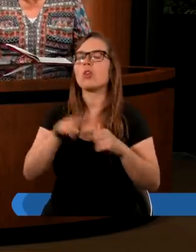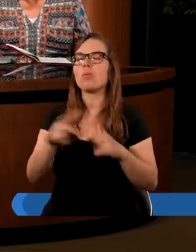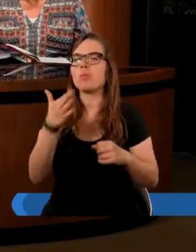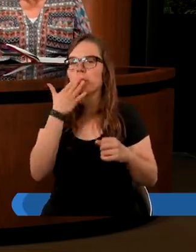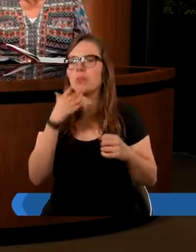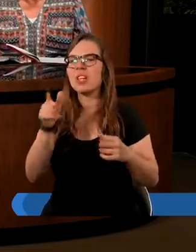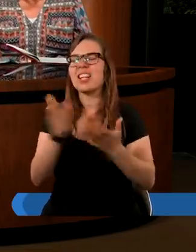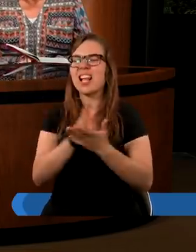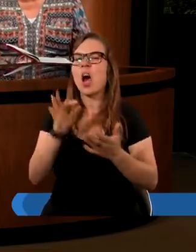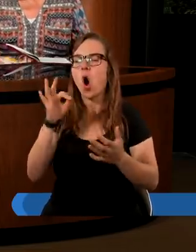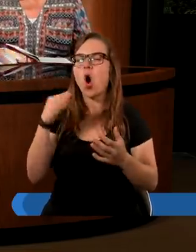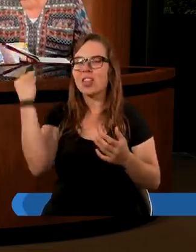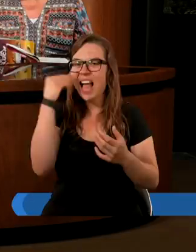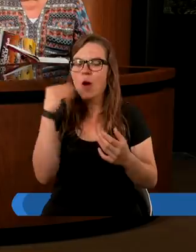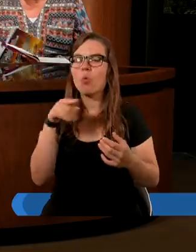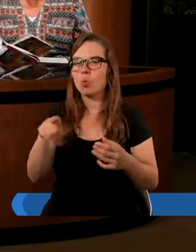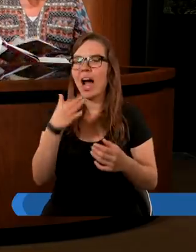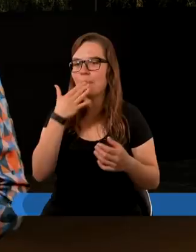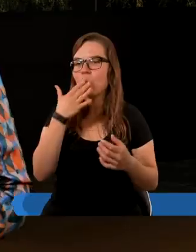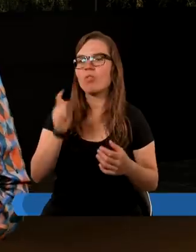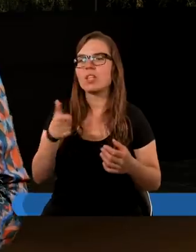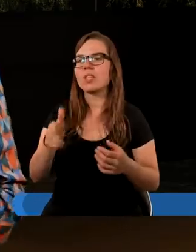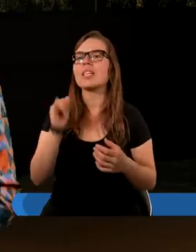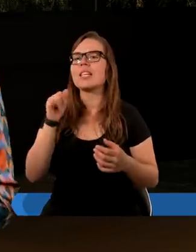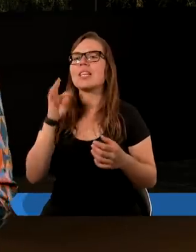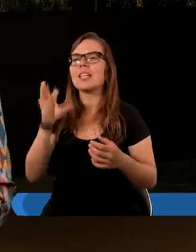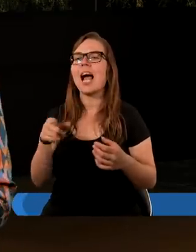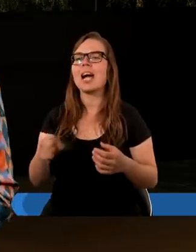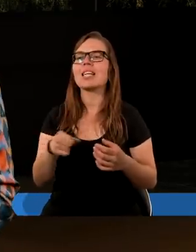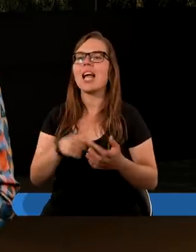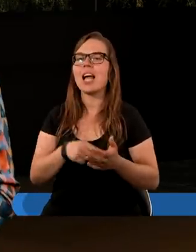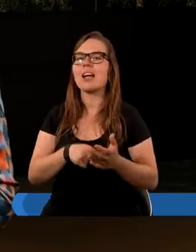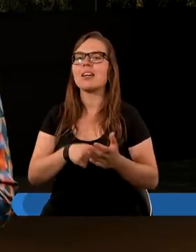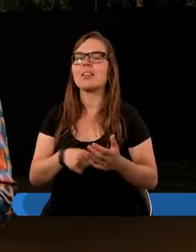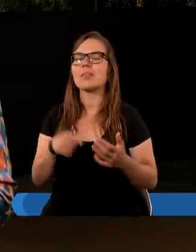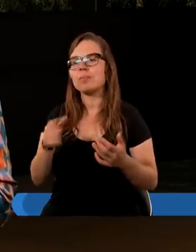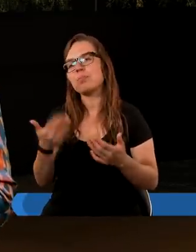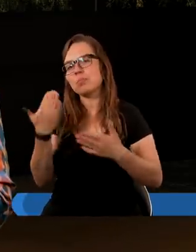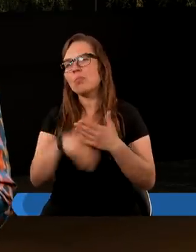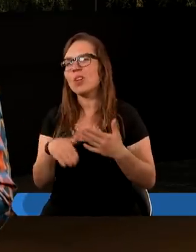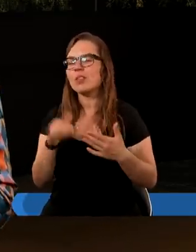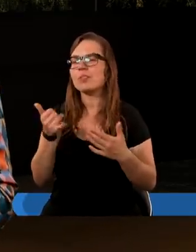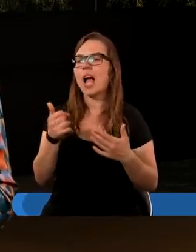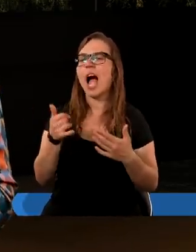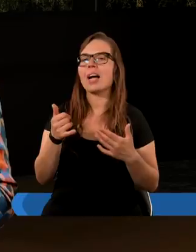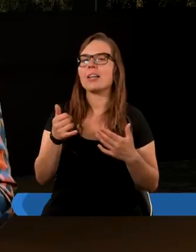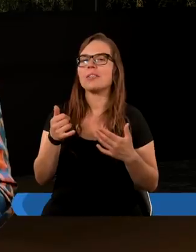książkę mi zależy na nie, ale co nauka mówi. I takie postacie, jak